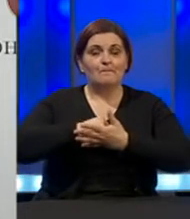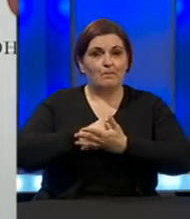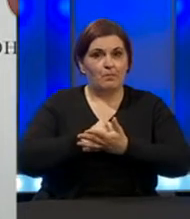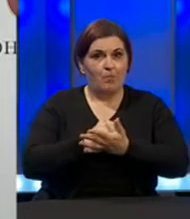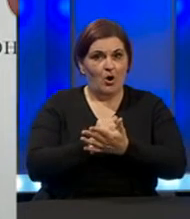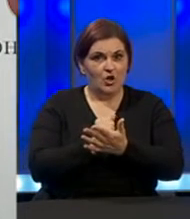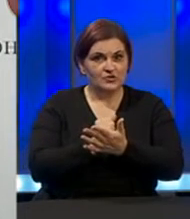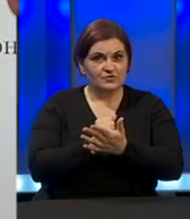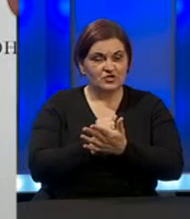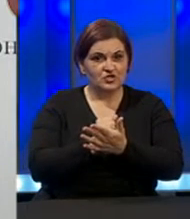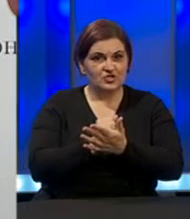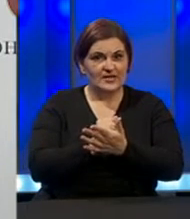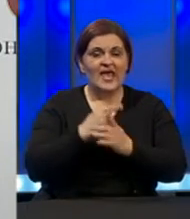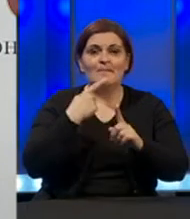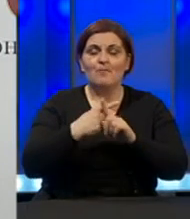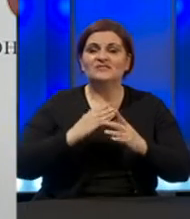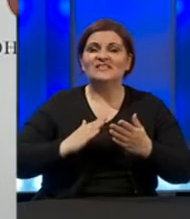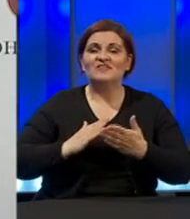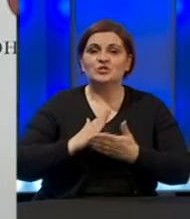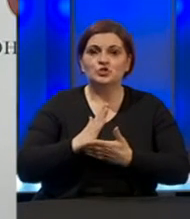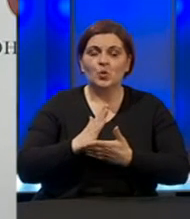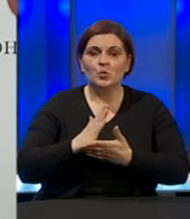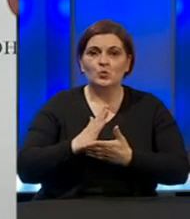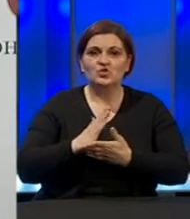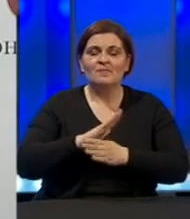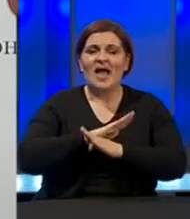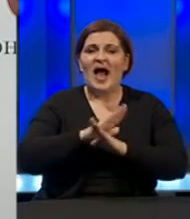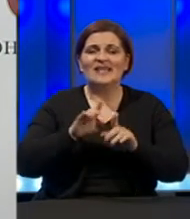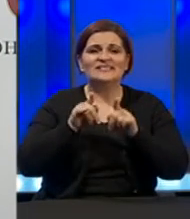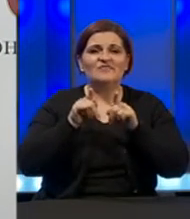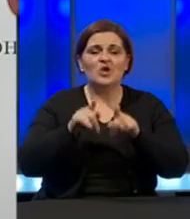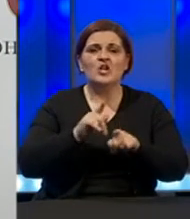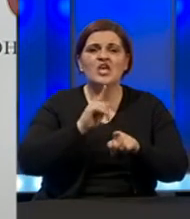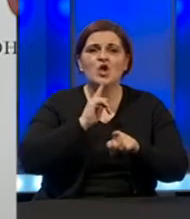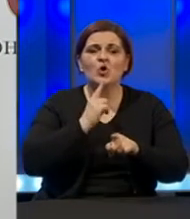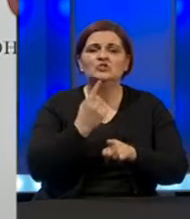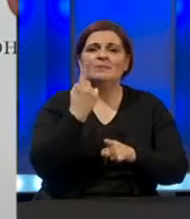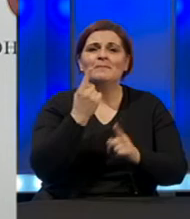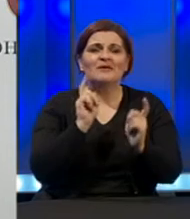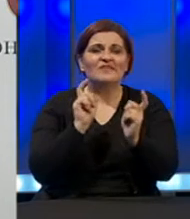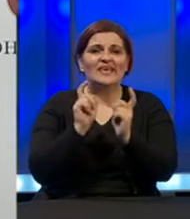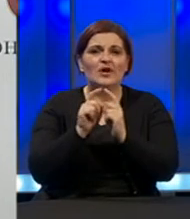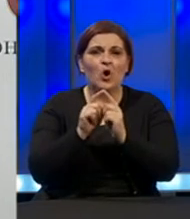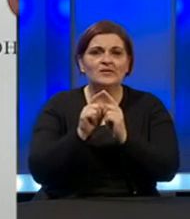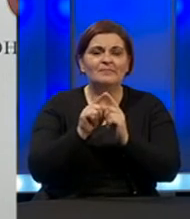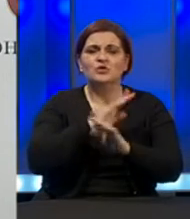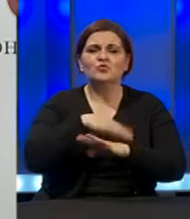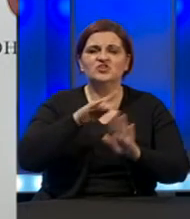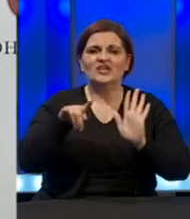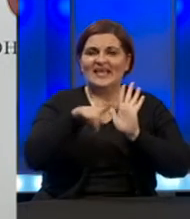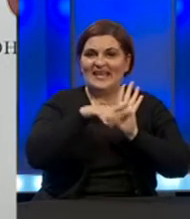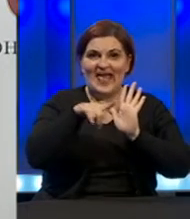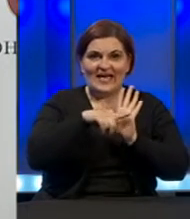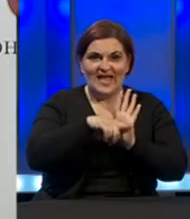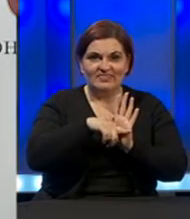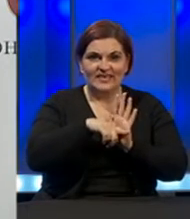pozitivni slučajevi, ali svi oni koji su bili kao prvi kontakti u većini su negativni, tako